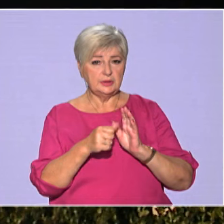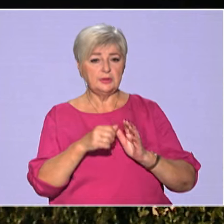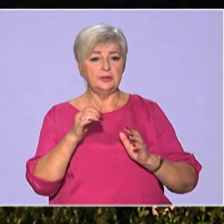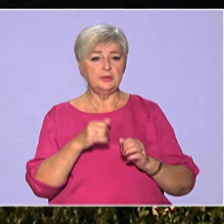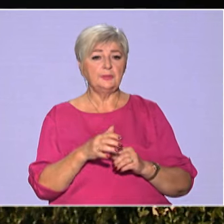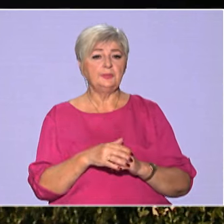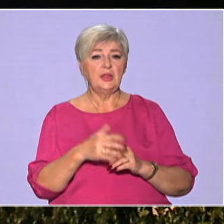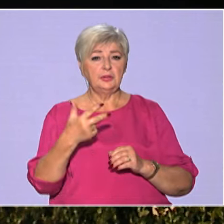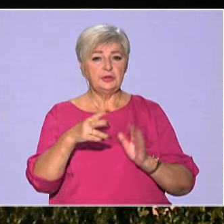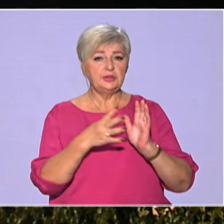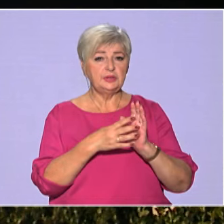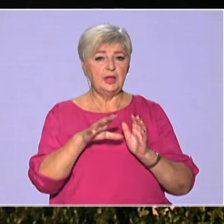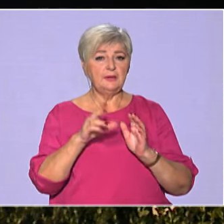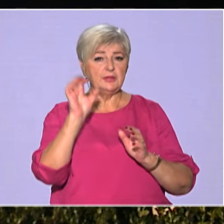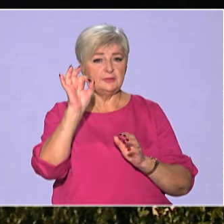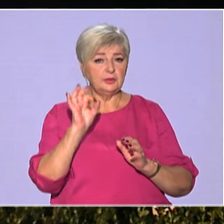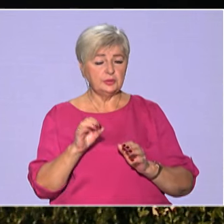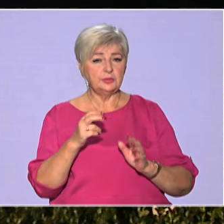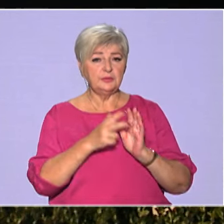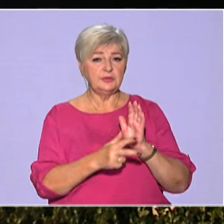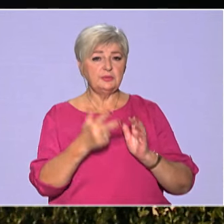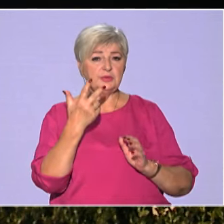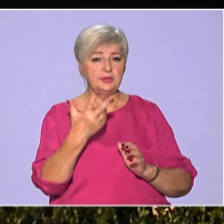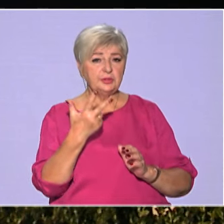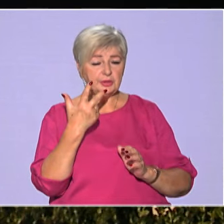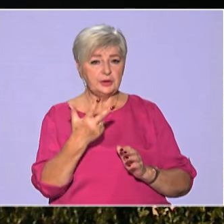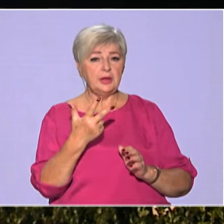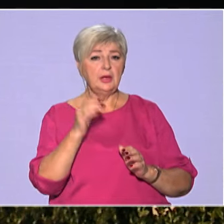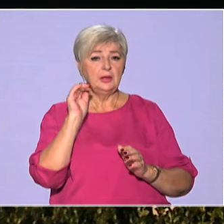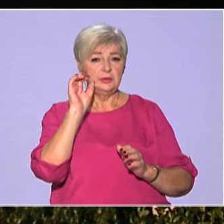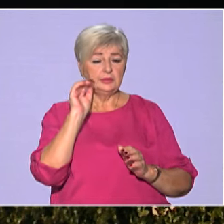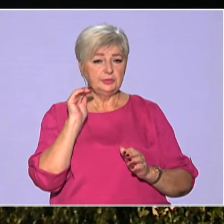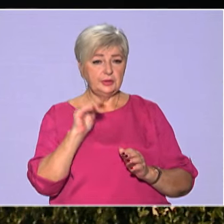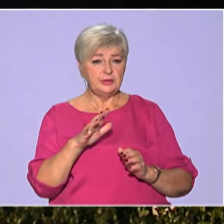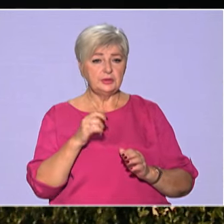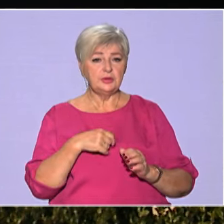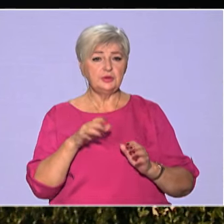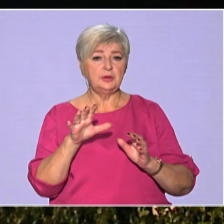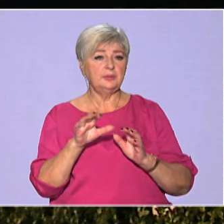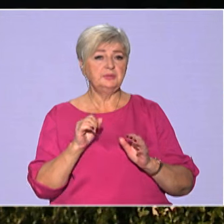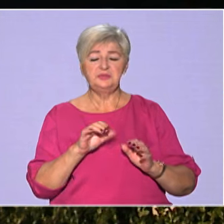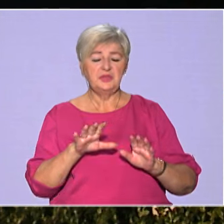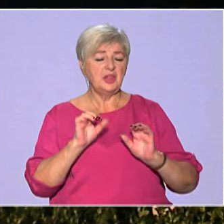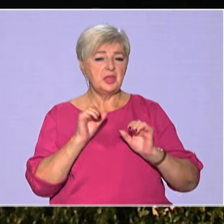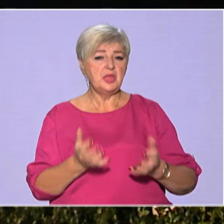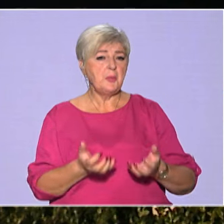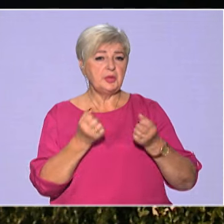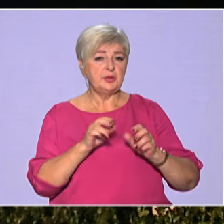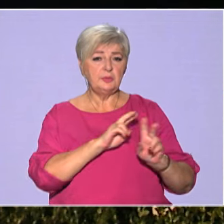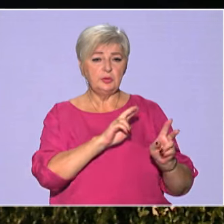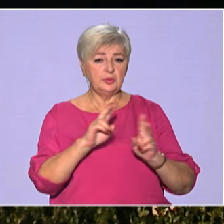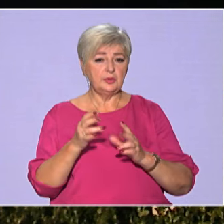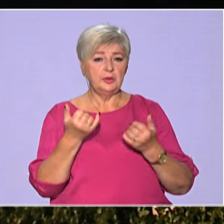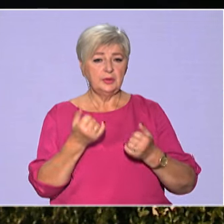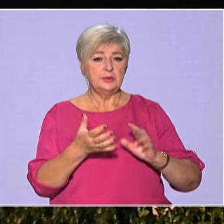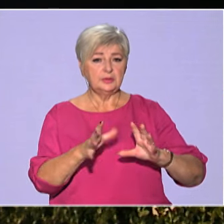39%. 83 тисячі з них обрало варіант «не підтримую нікого». Зараз з нами на зв'язку